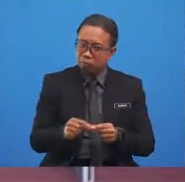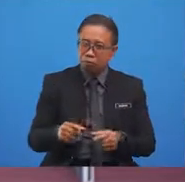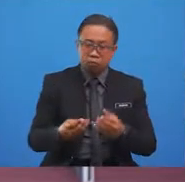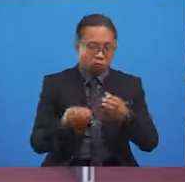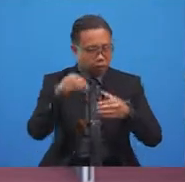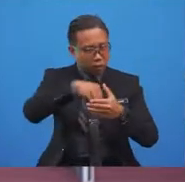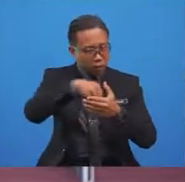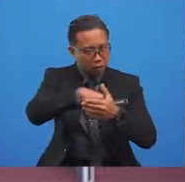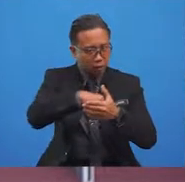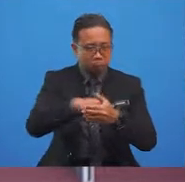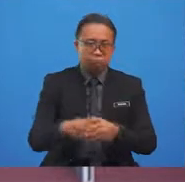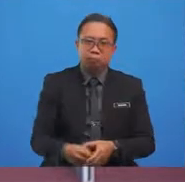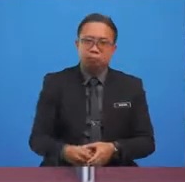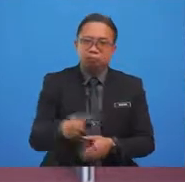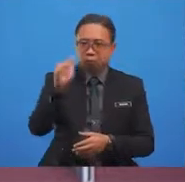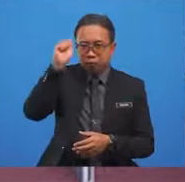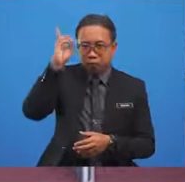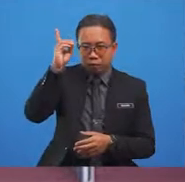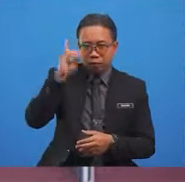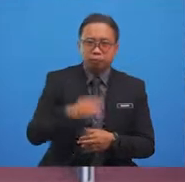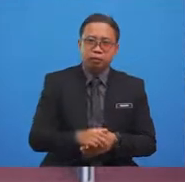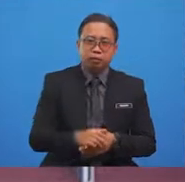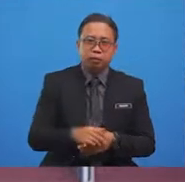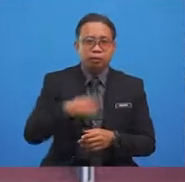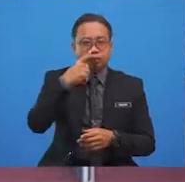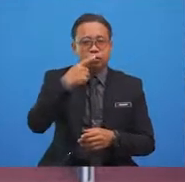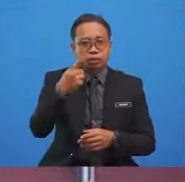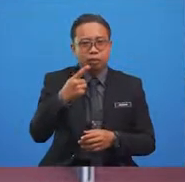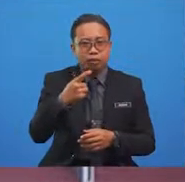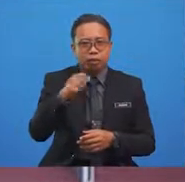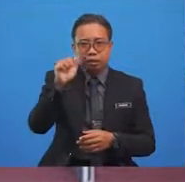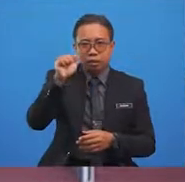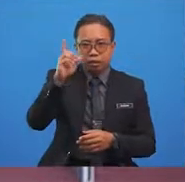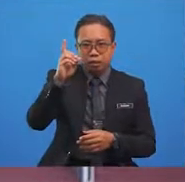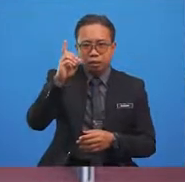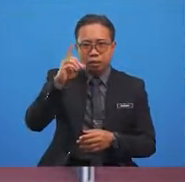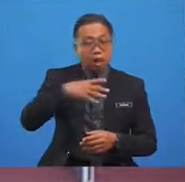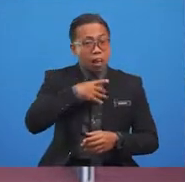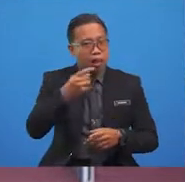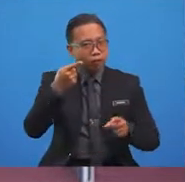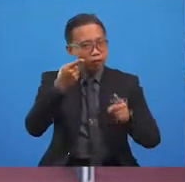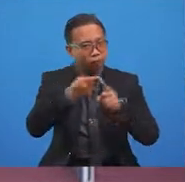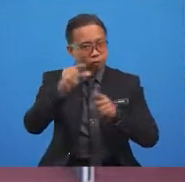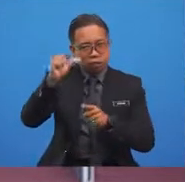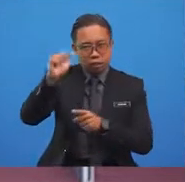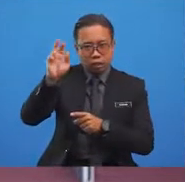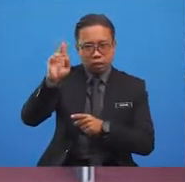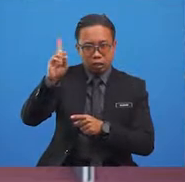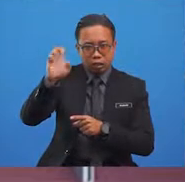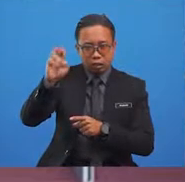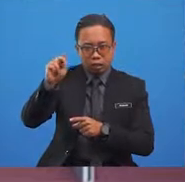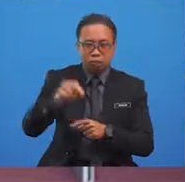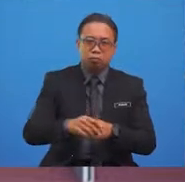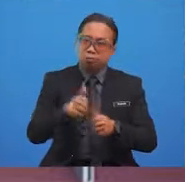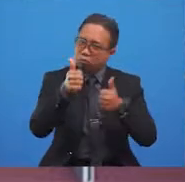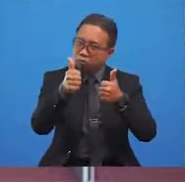That's right, Adam. So, let's say together, Adam loves to garden. Fantastic